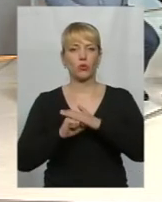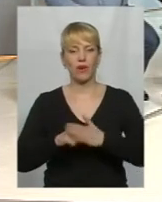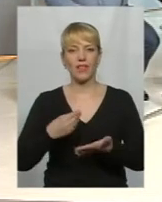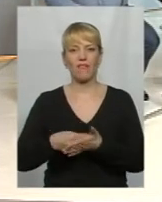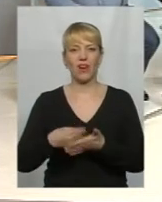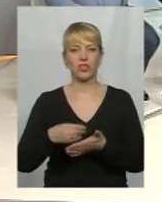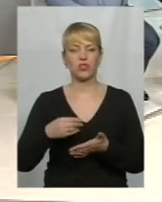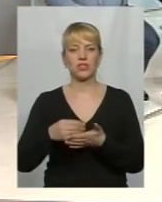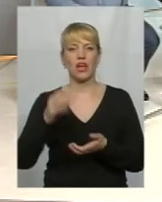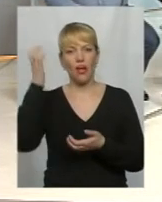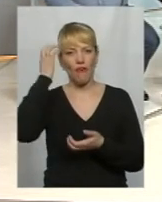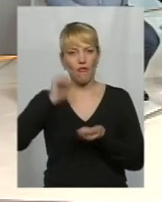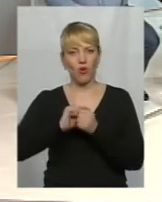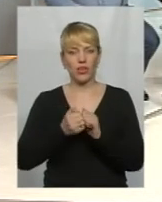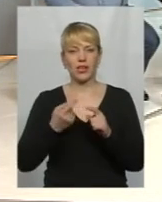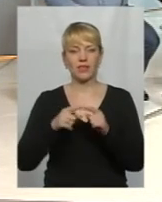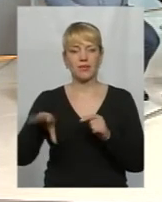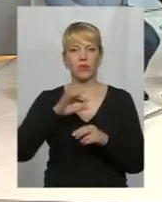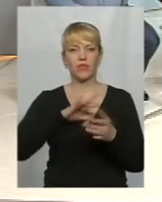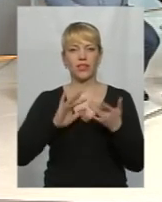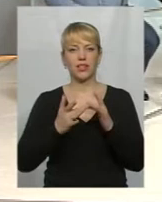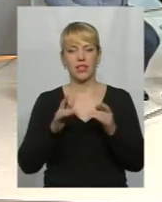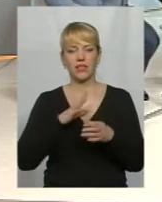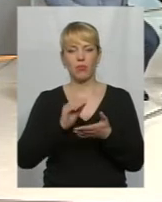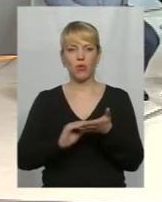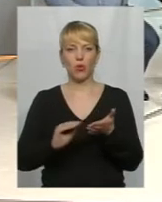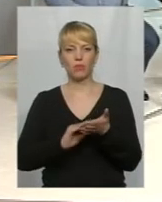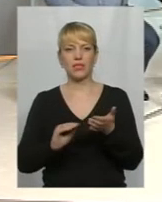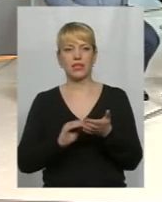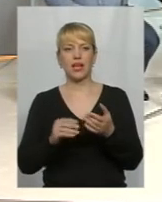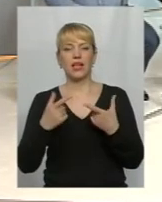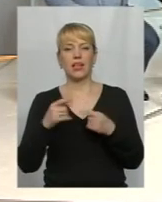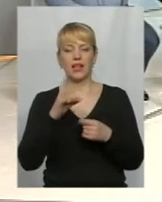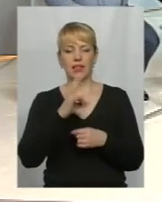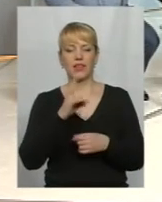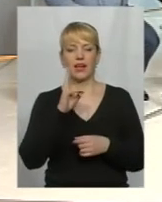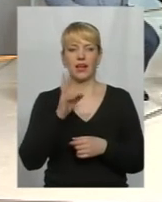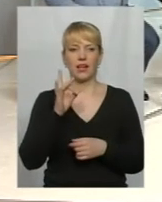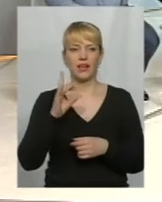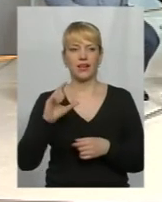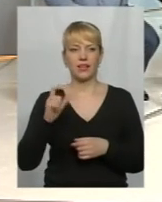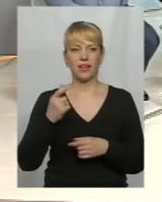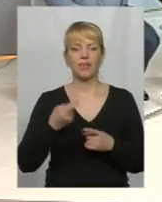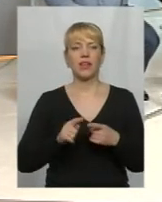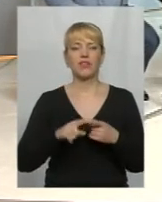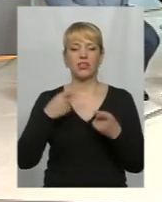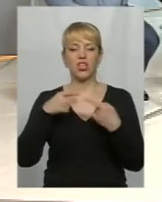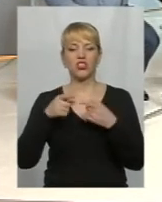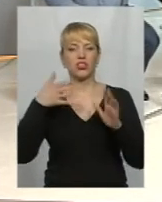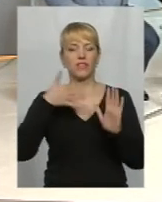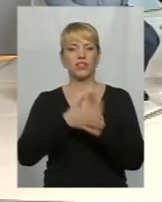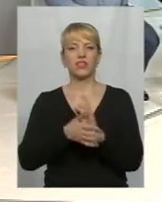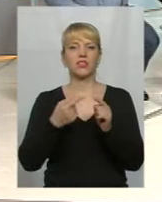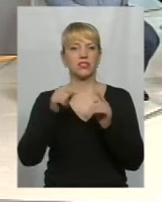Тож в інтернеті було, були ці скрізь описання, які брати НКРЄ, де були сказати інші витрати. Що таке інші витрати? Які фактично,